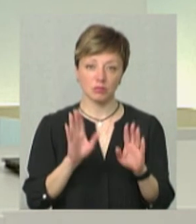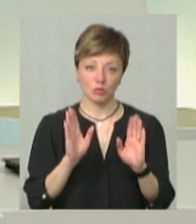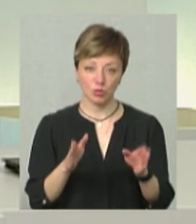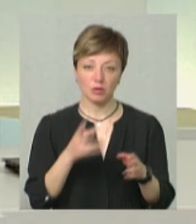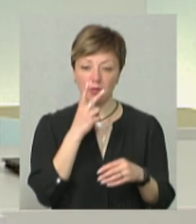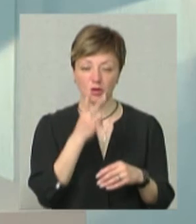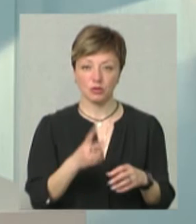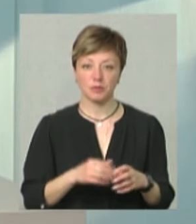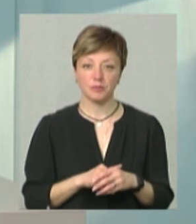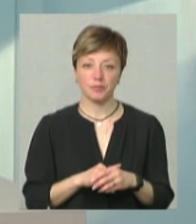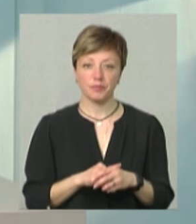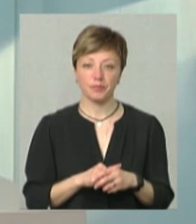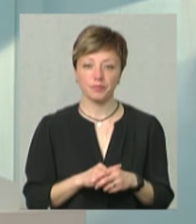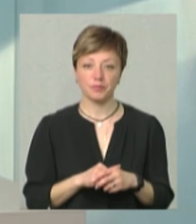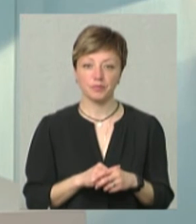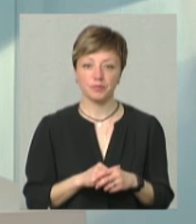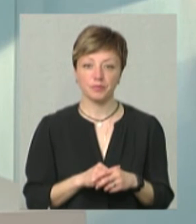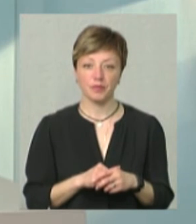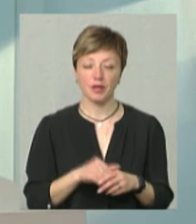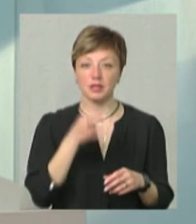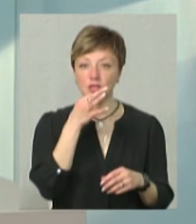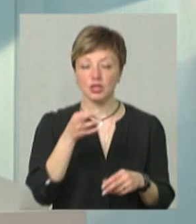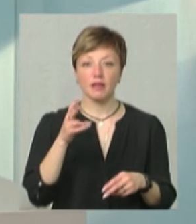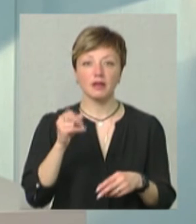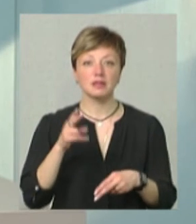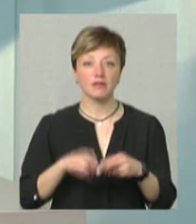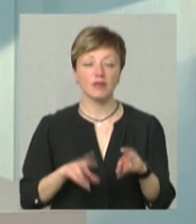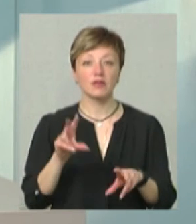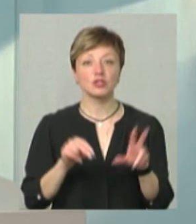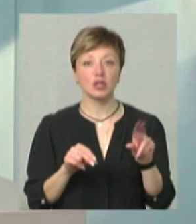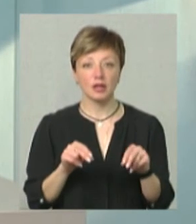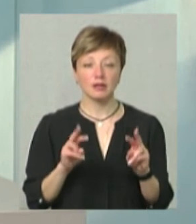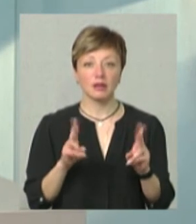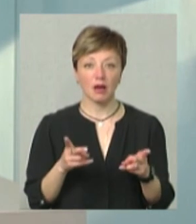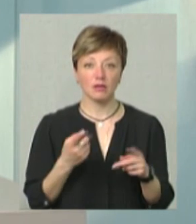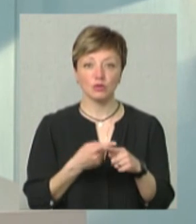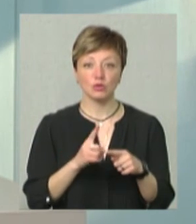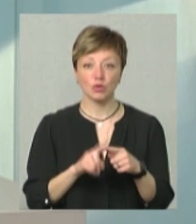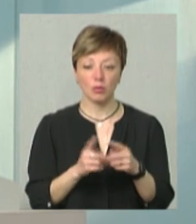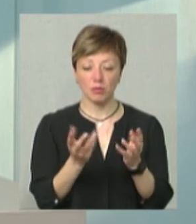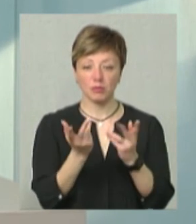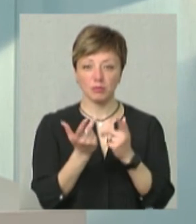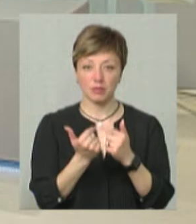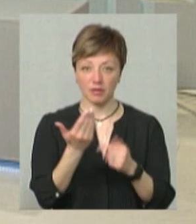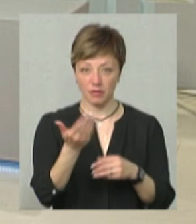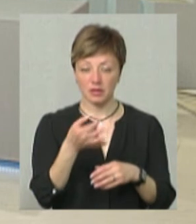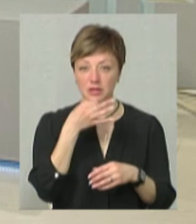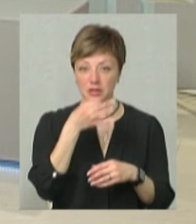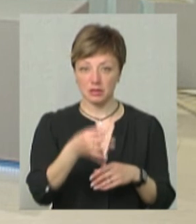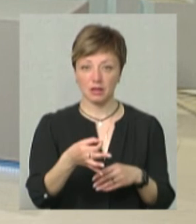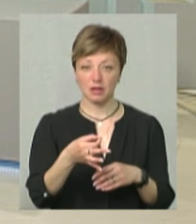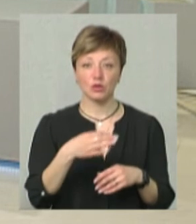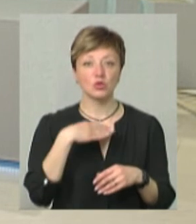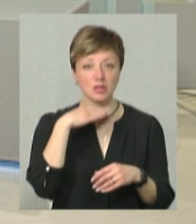будемо спостерігати. А от скажіть на завершення, як вважаєте, от того переліченого вами усе ж таки